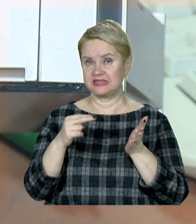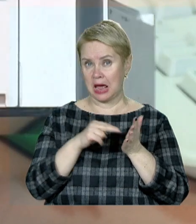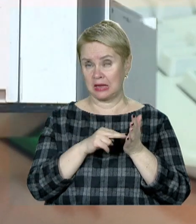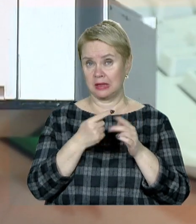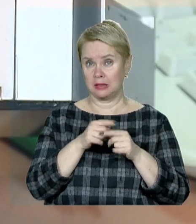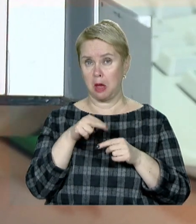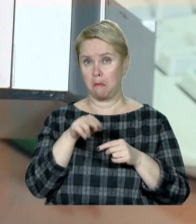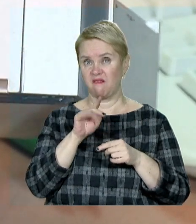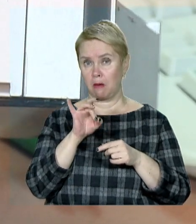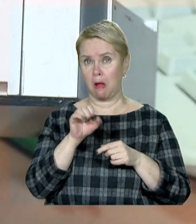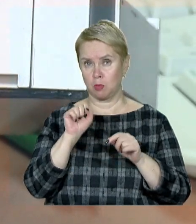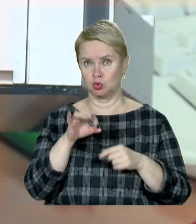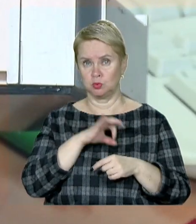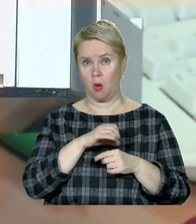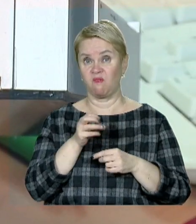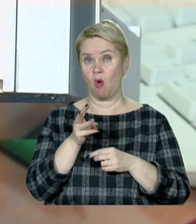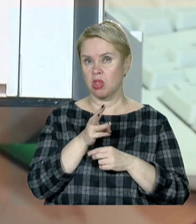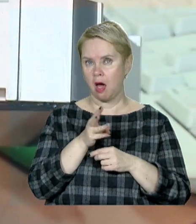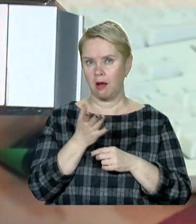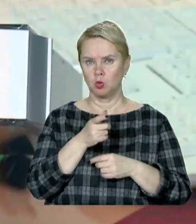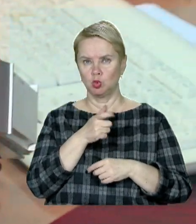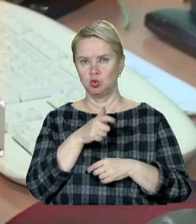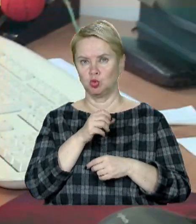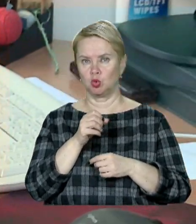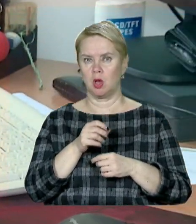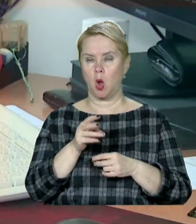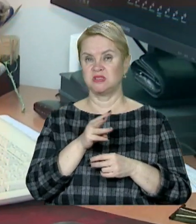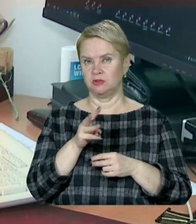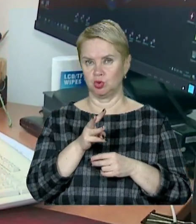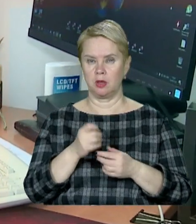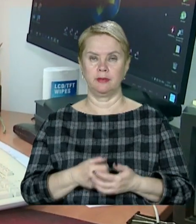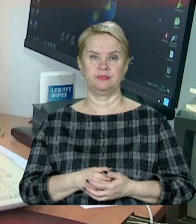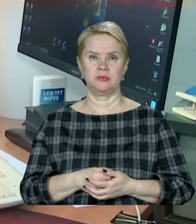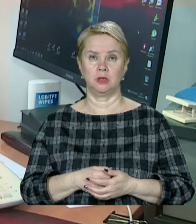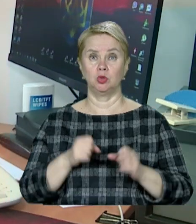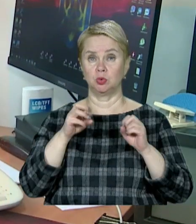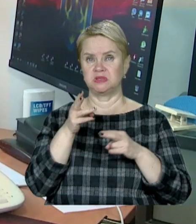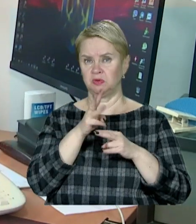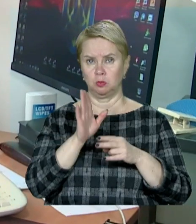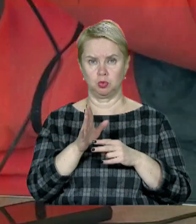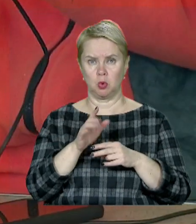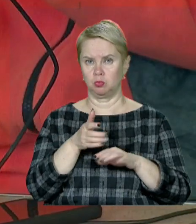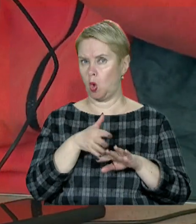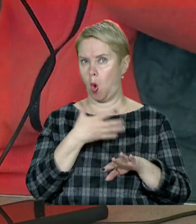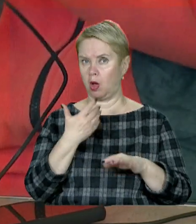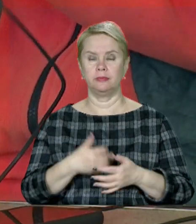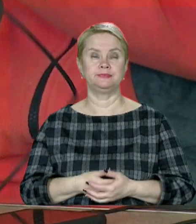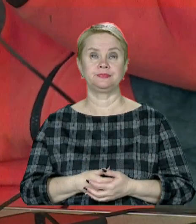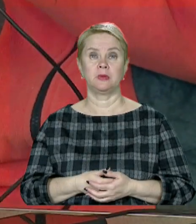Цей повербанк можна використовувати в качі фонаріка, якесь дежурне освіщення. Ну, підсвітити. Причому світити він буде достатньо дуже довго.